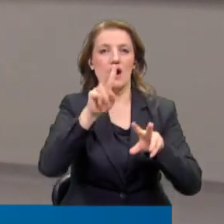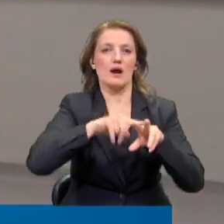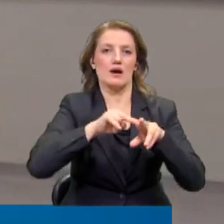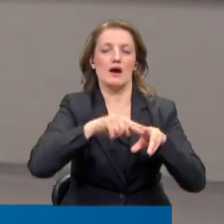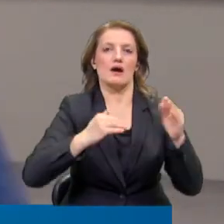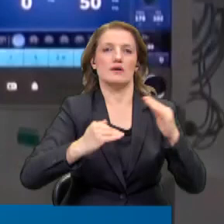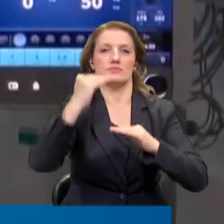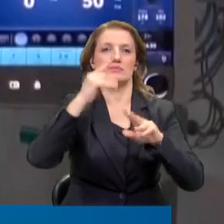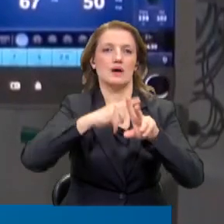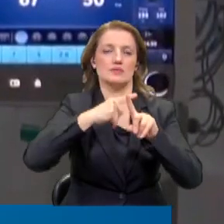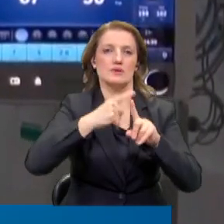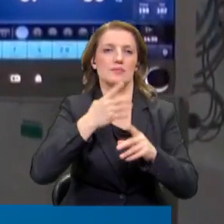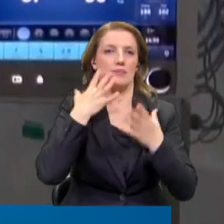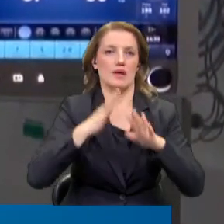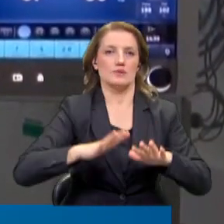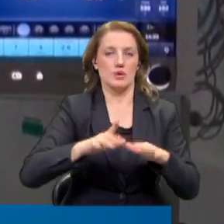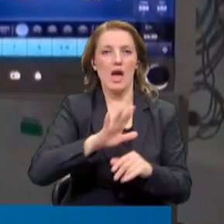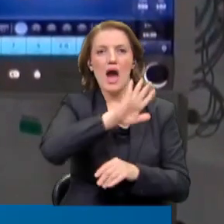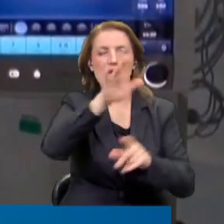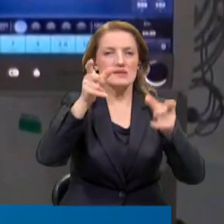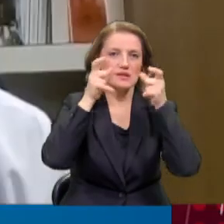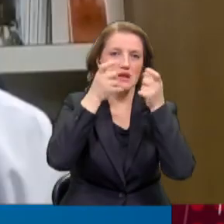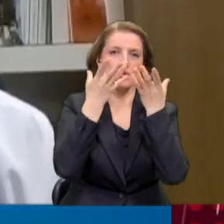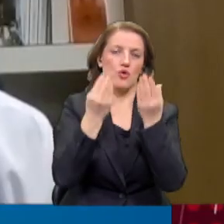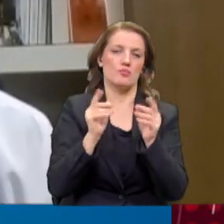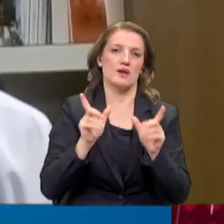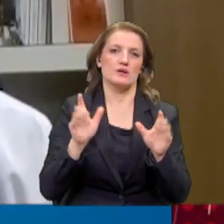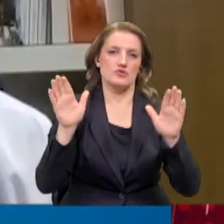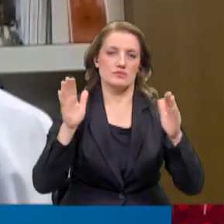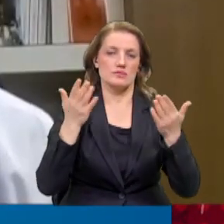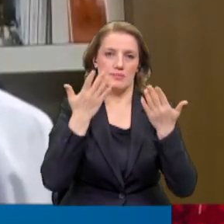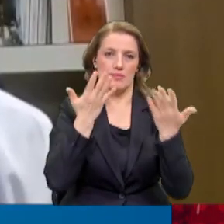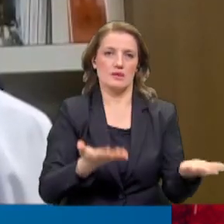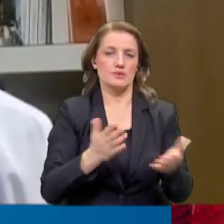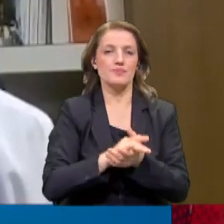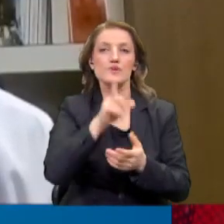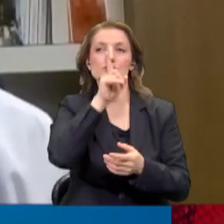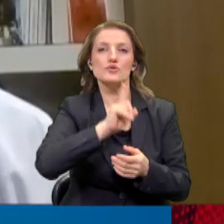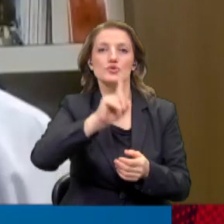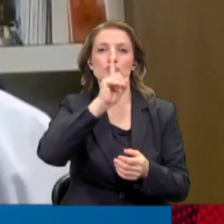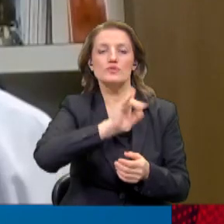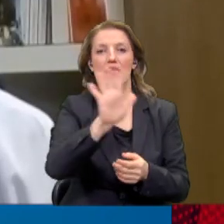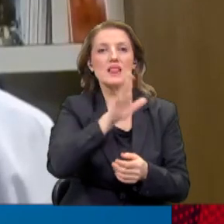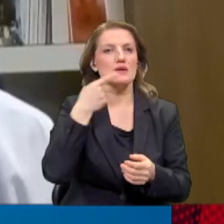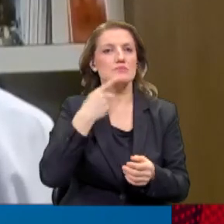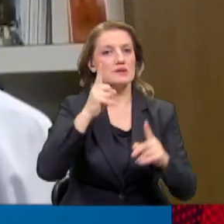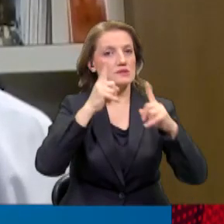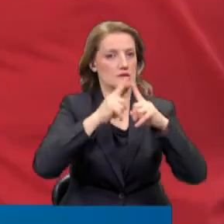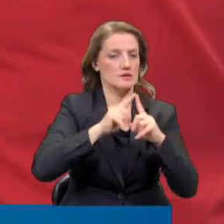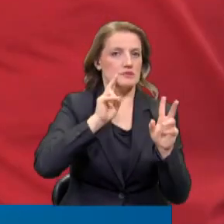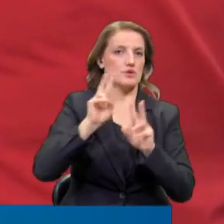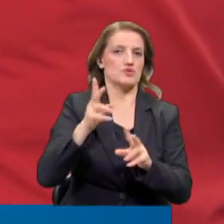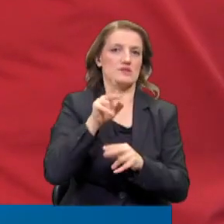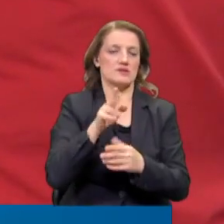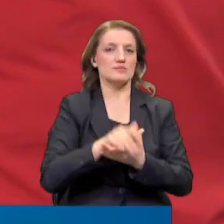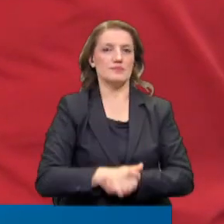bekleniyor. O yüzden uzmanlar herkesi çok dikkatli olmaya çağırıyor. Bizde de olasılıkla 100 bin, 150 binli sayıları göreceğiz gibi görünüyor.